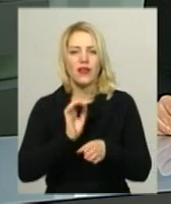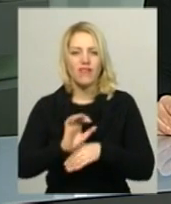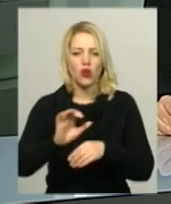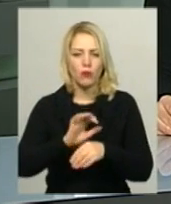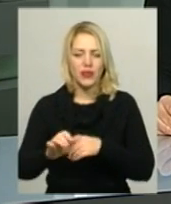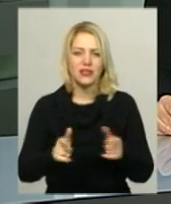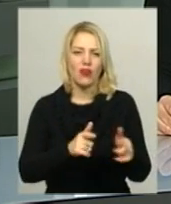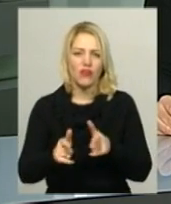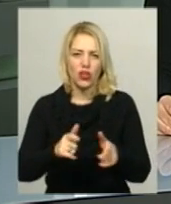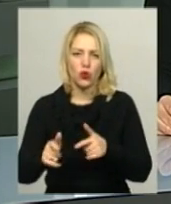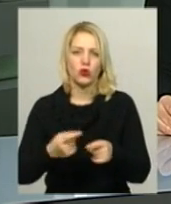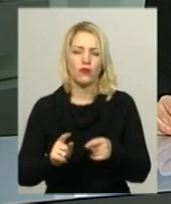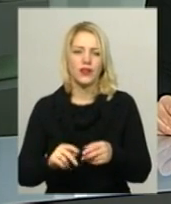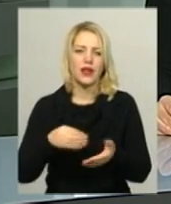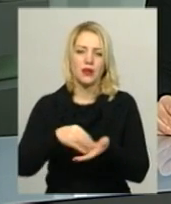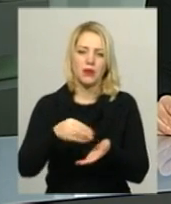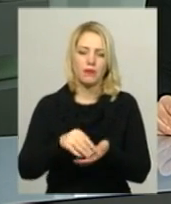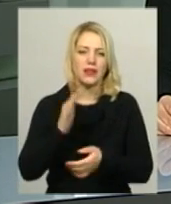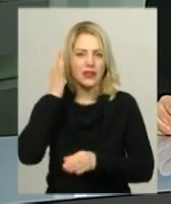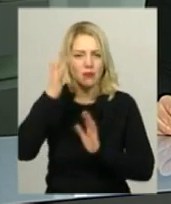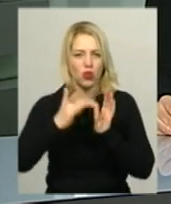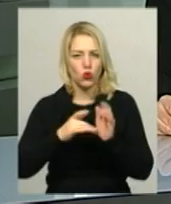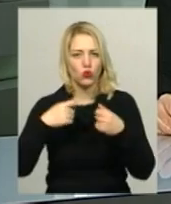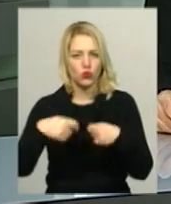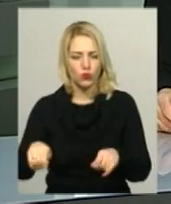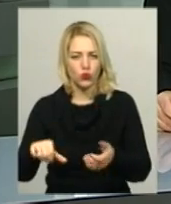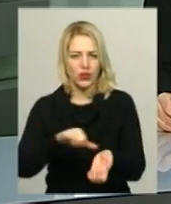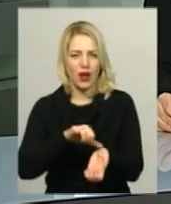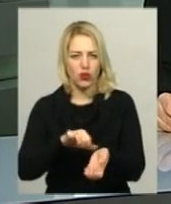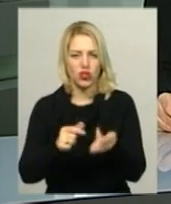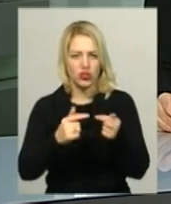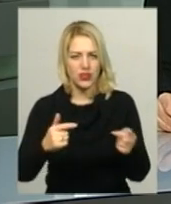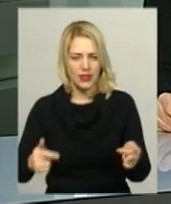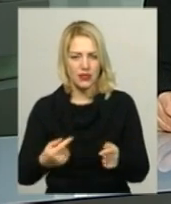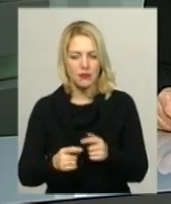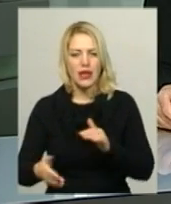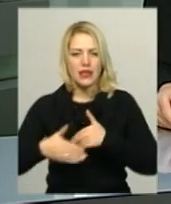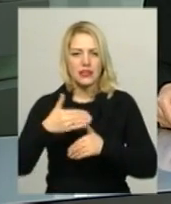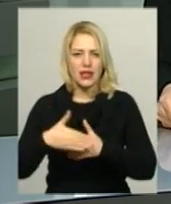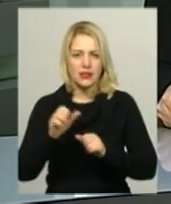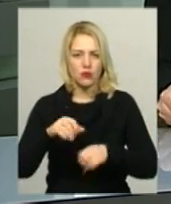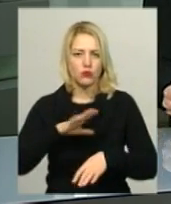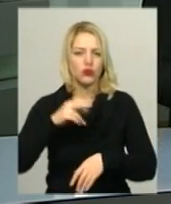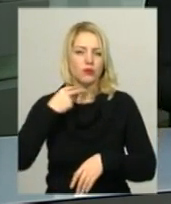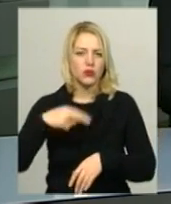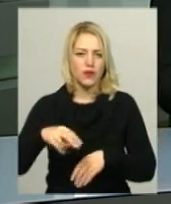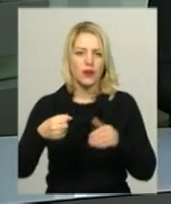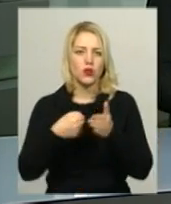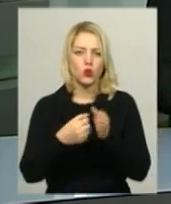виготовлення та придбання з метою збуту наркотичних засобів. Санкція статті передбачає позбавлення волі до 10 років.